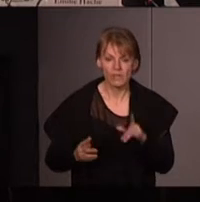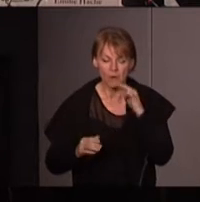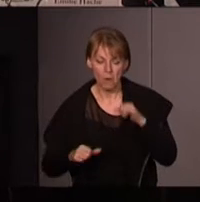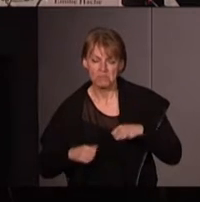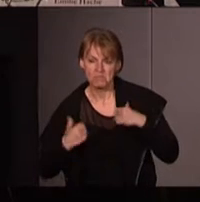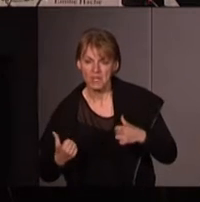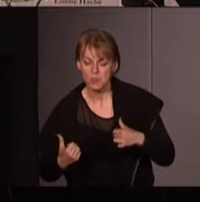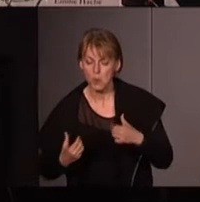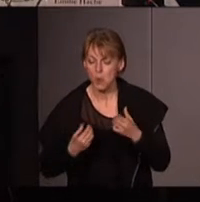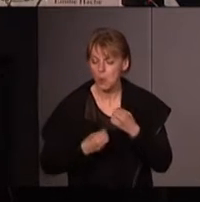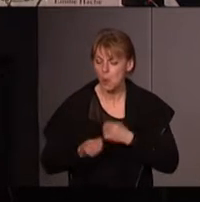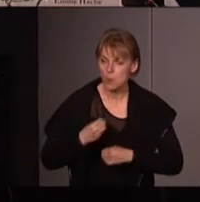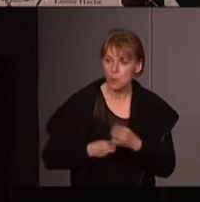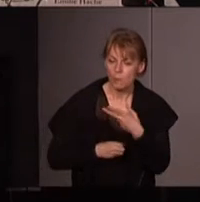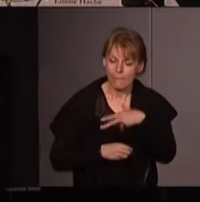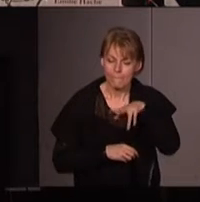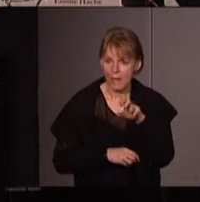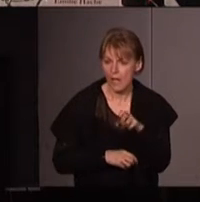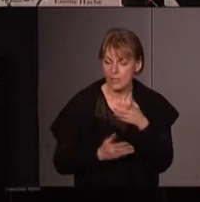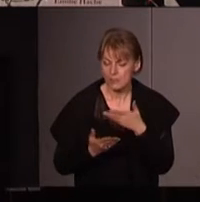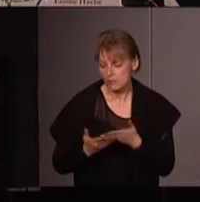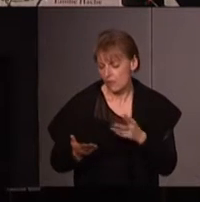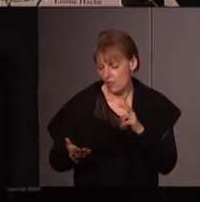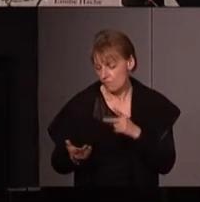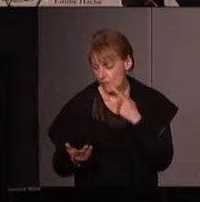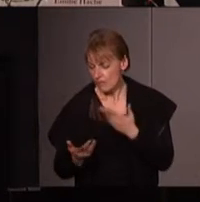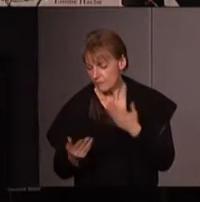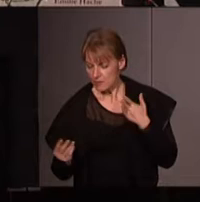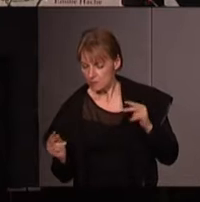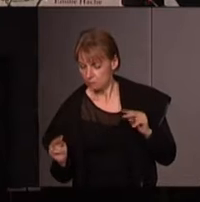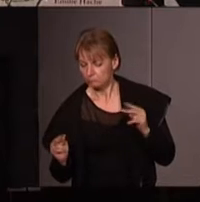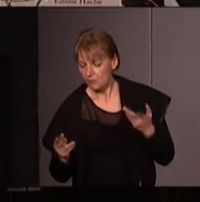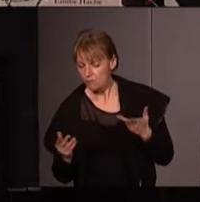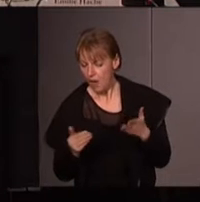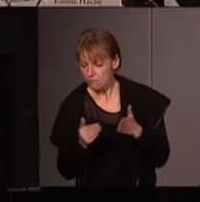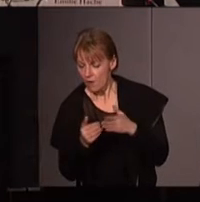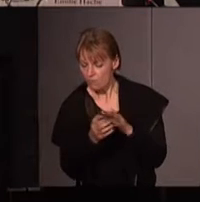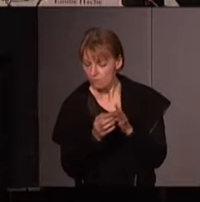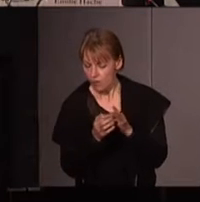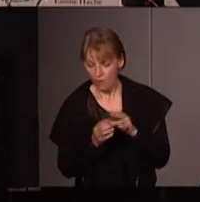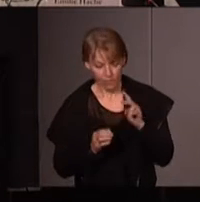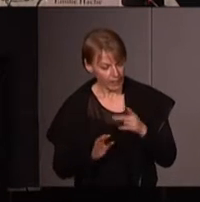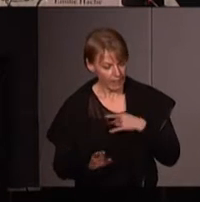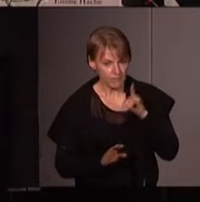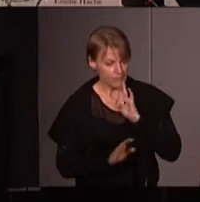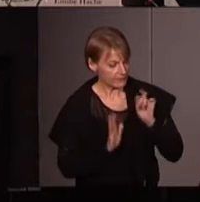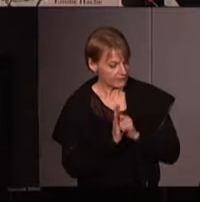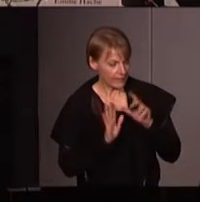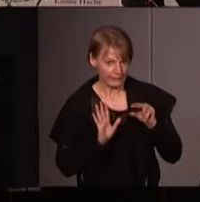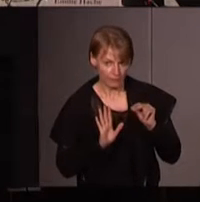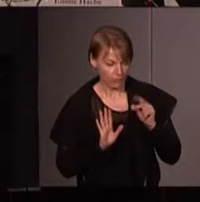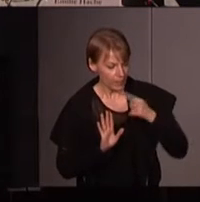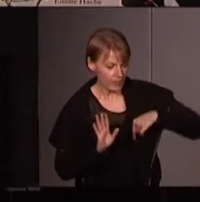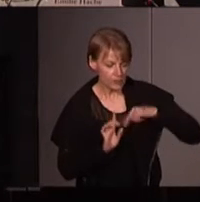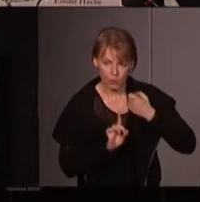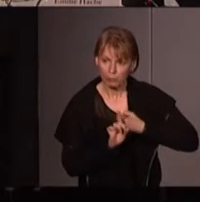machistes qui font ce rapprochement là moi je trouve que les écoféministes au début des années 80 ces militantes